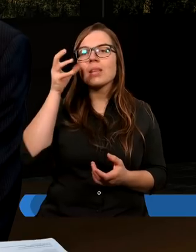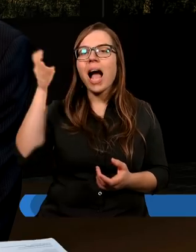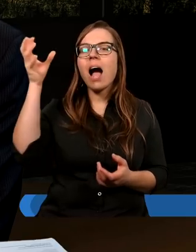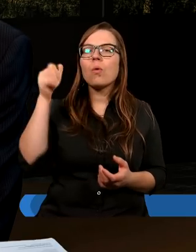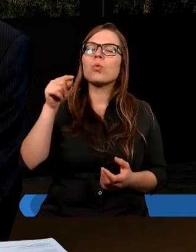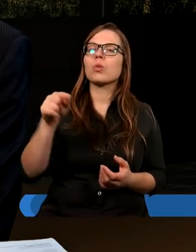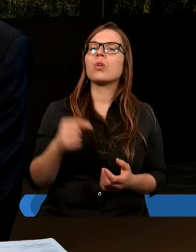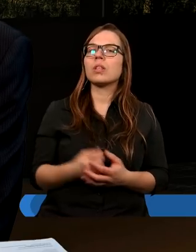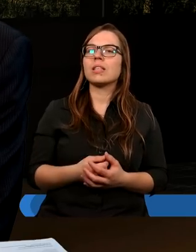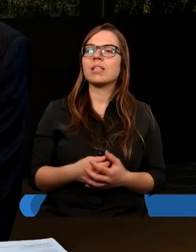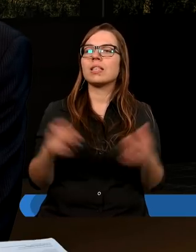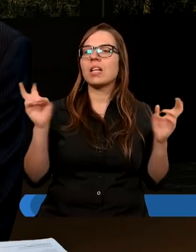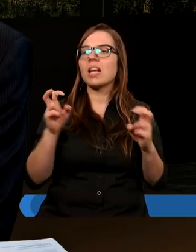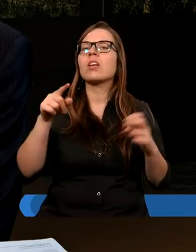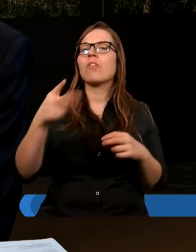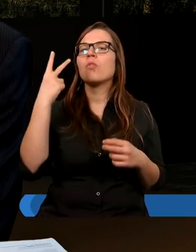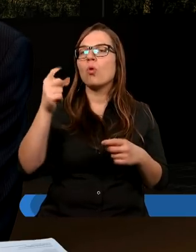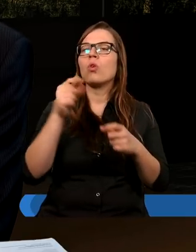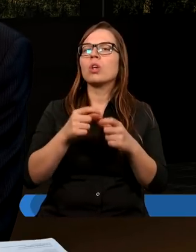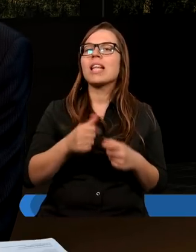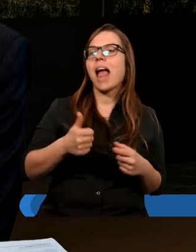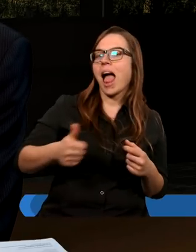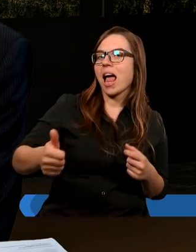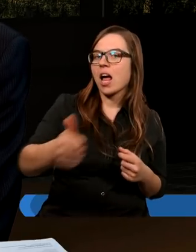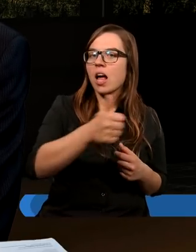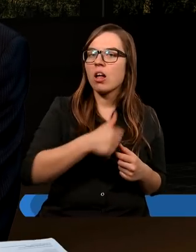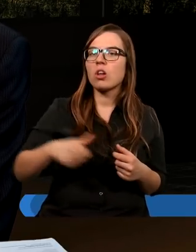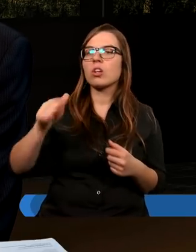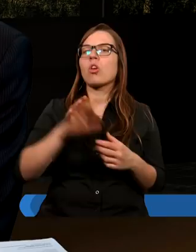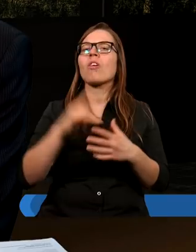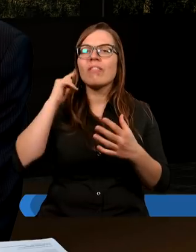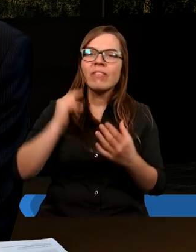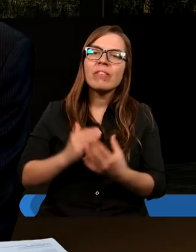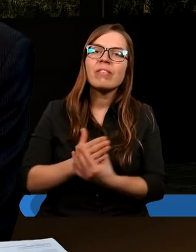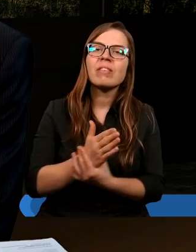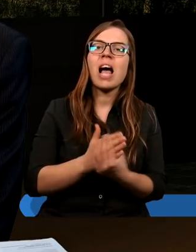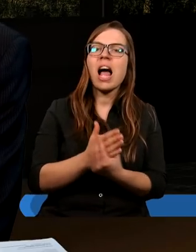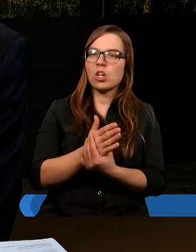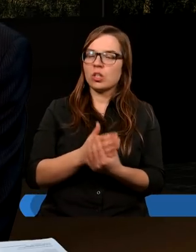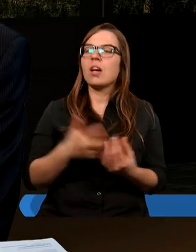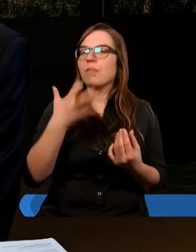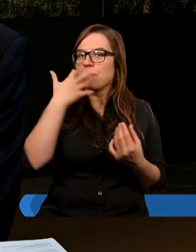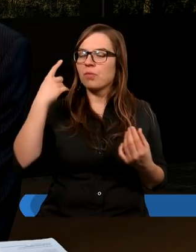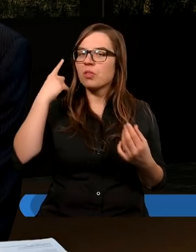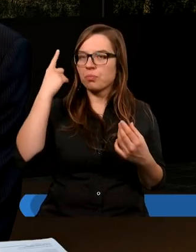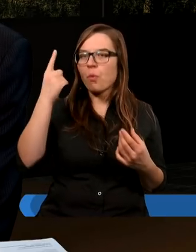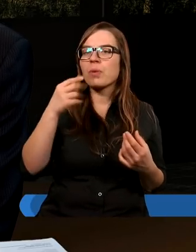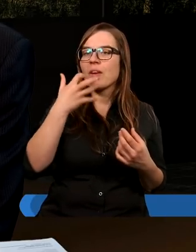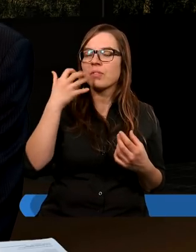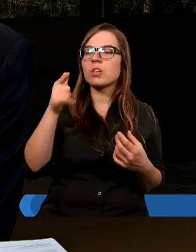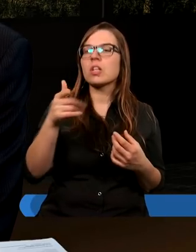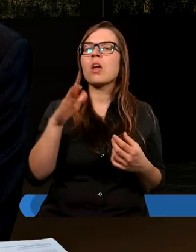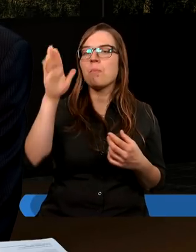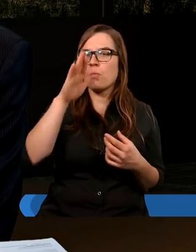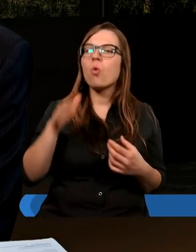Autor tytułują w dwóch słowach. Jedność w wierze. O jedności wspomniałem wcześniej, że nawet Pan